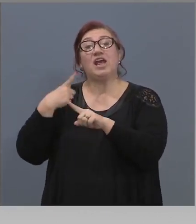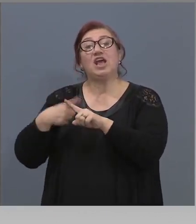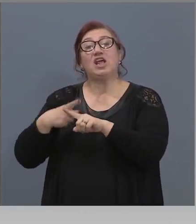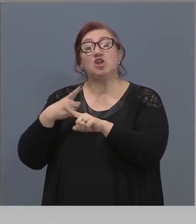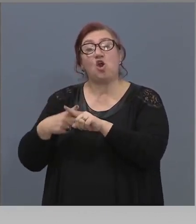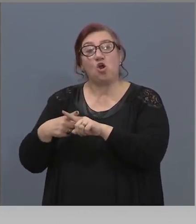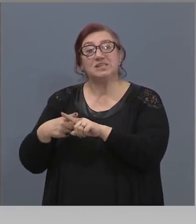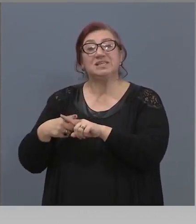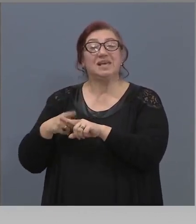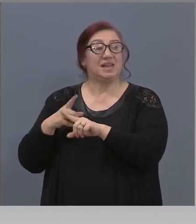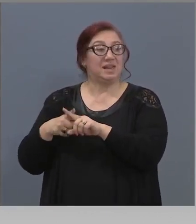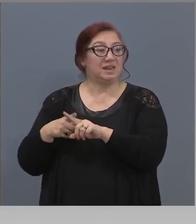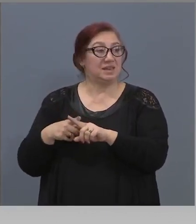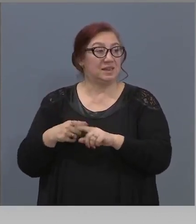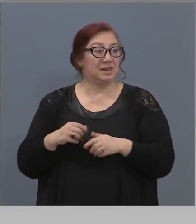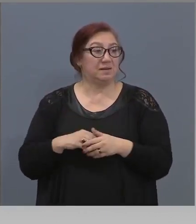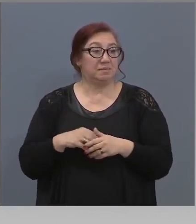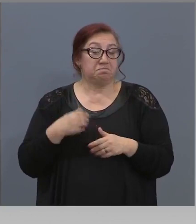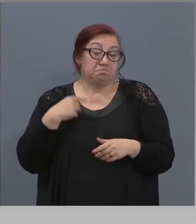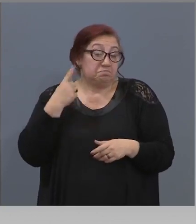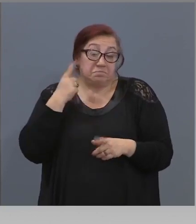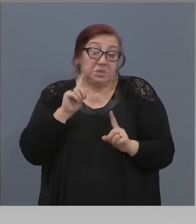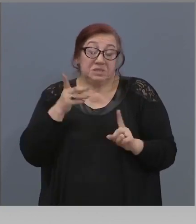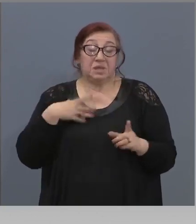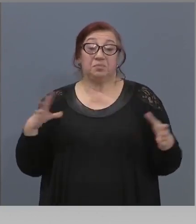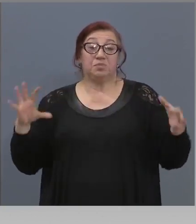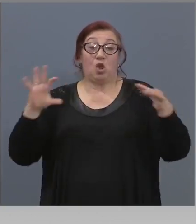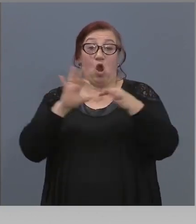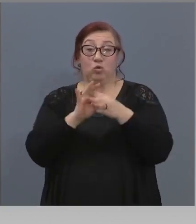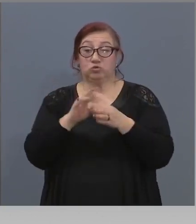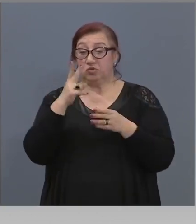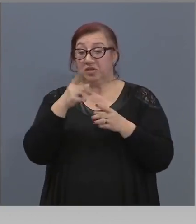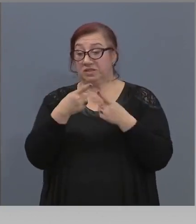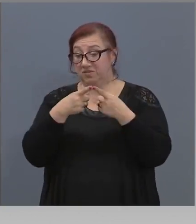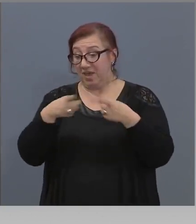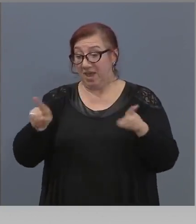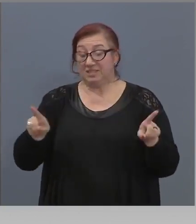А? Не знам да ли има общо. Младене?